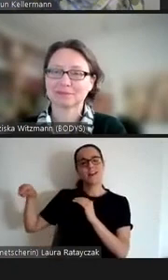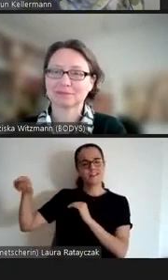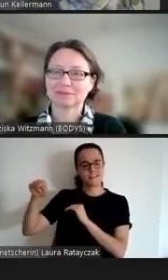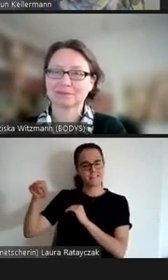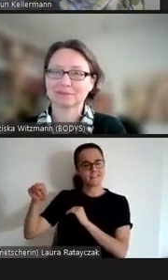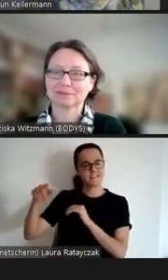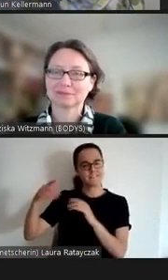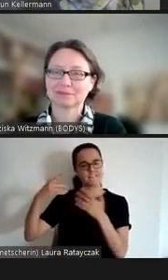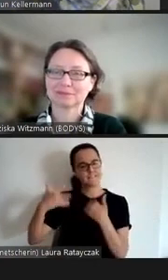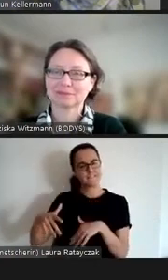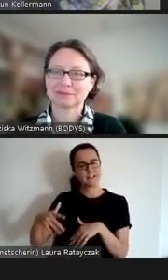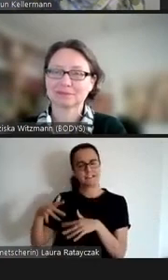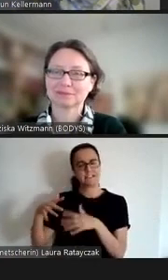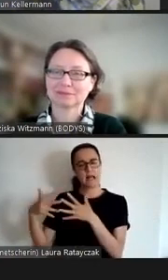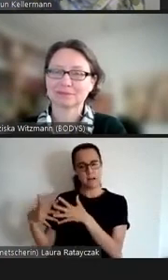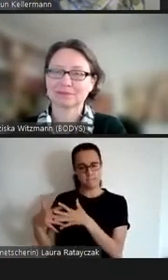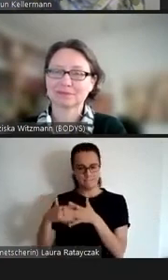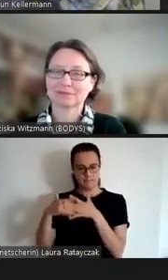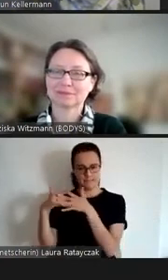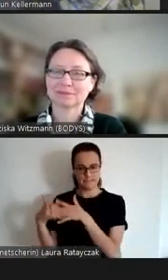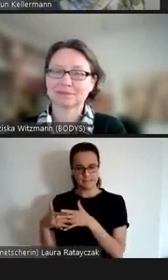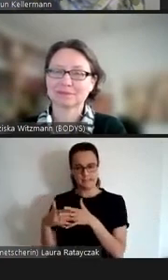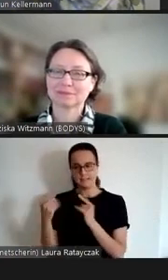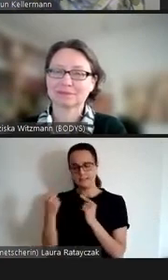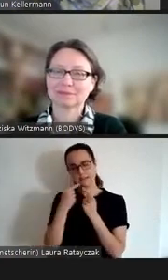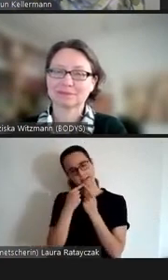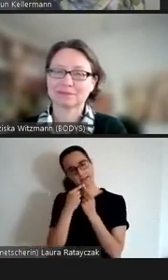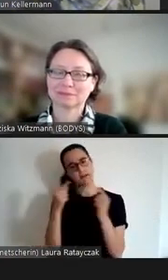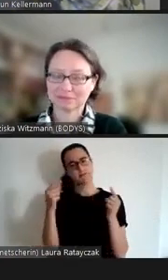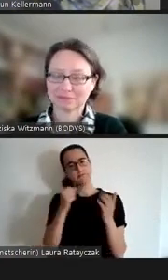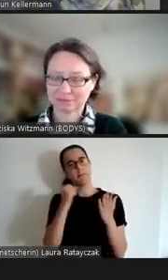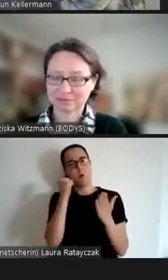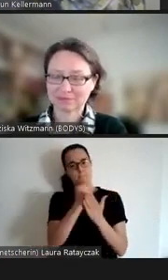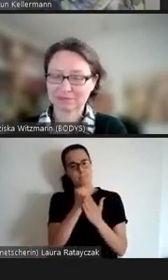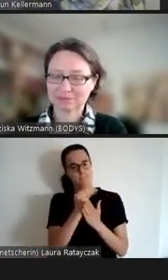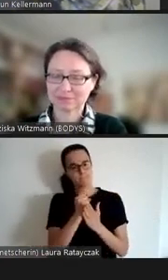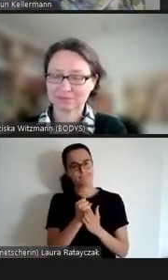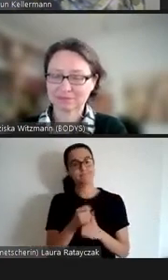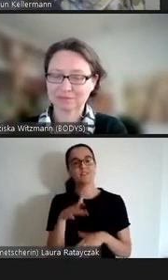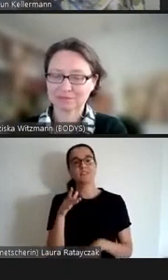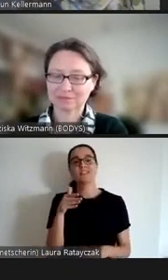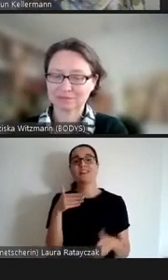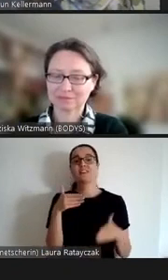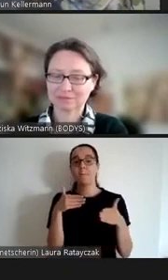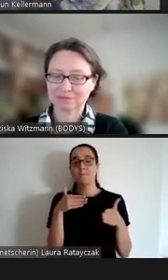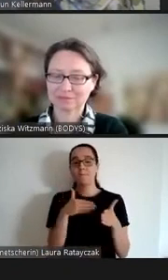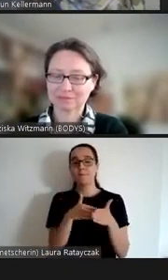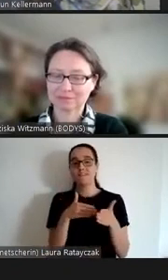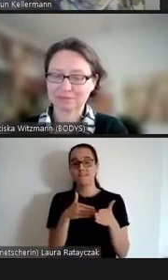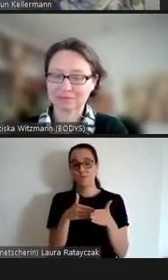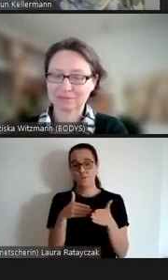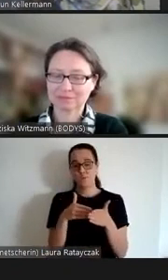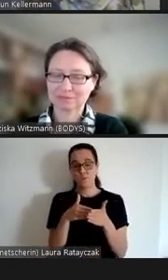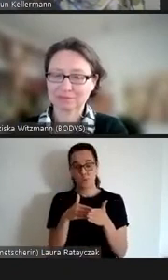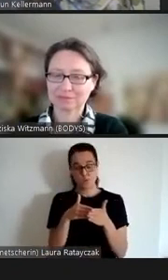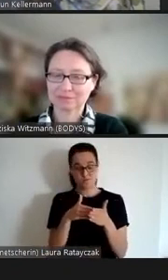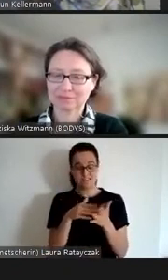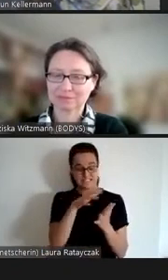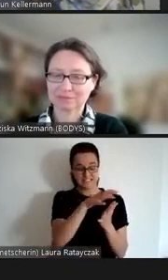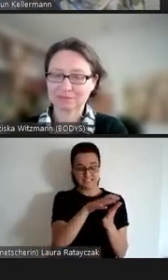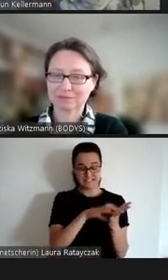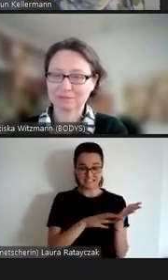USA lautet dass Behinderung in einem Text